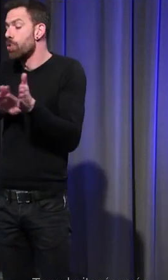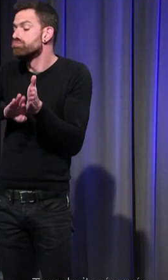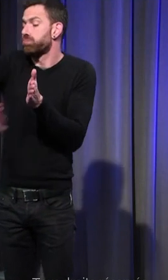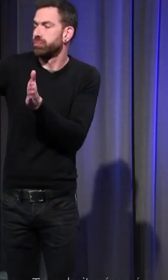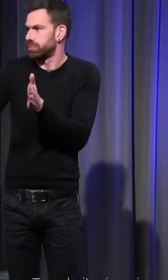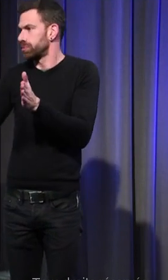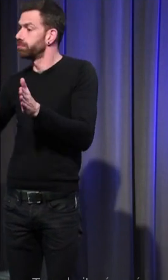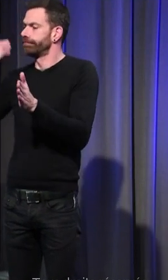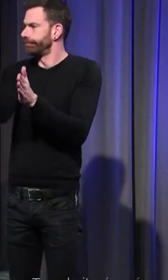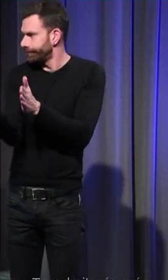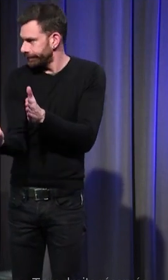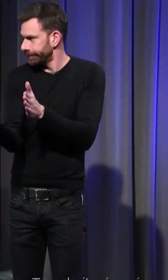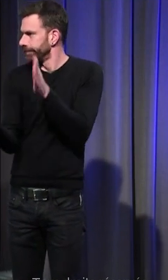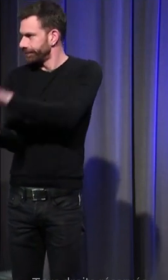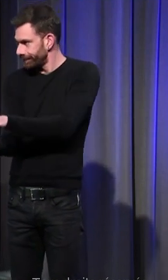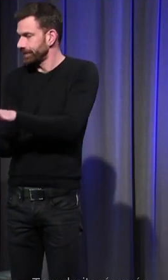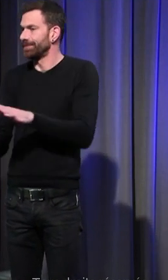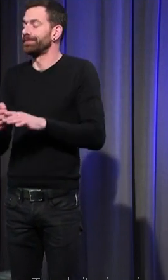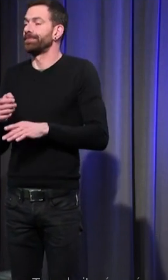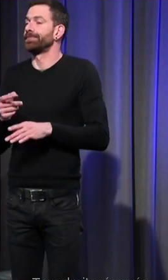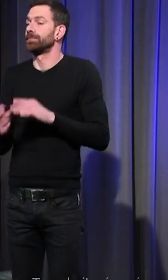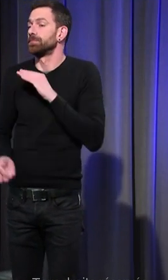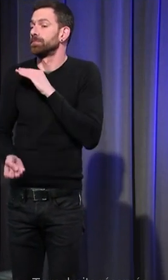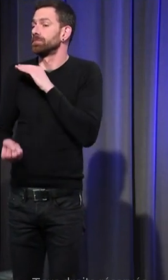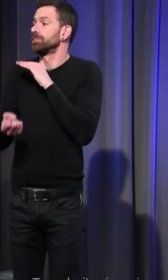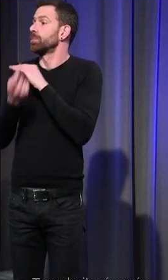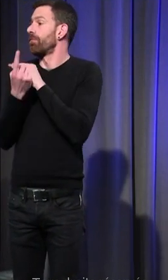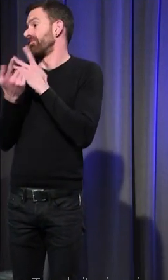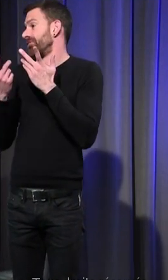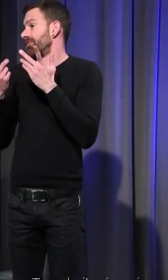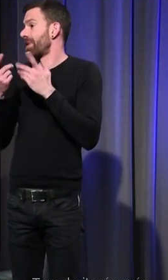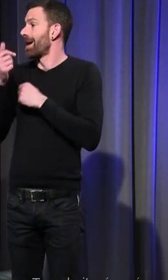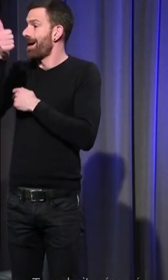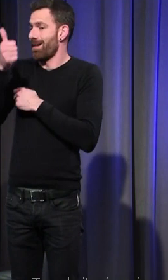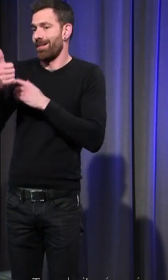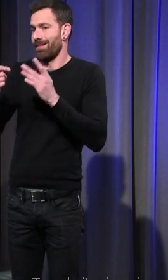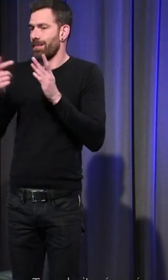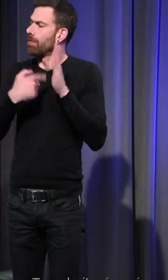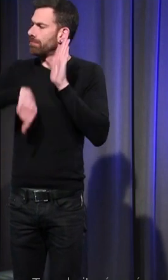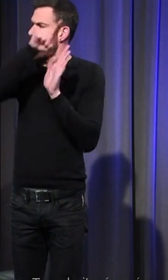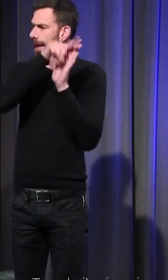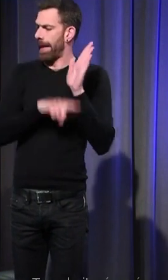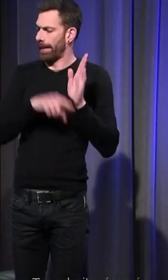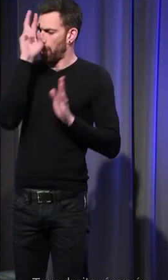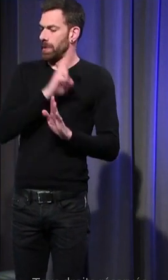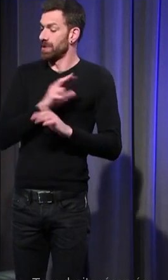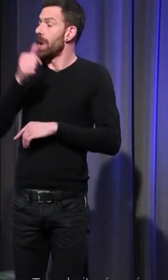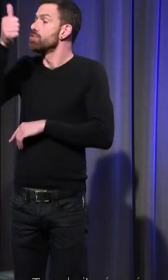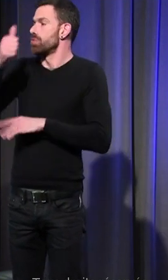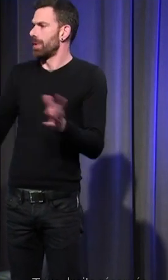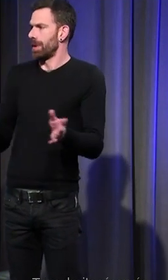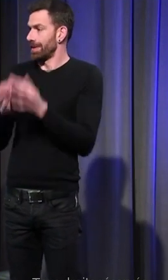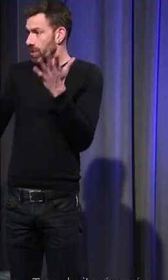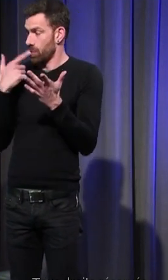les seules exceptions à la liturgie de la tombe individuelle aux prescriptions liturgiques de la tombe individuelle ce sont